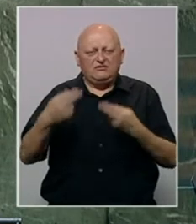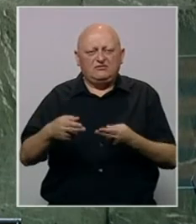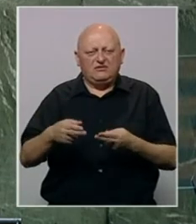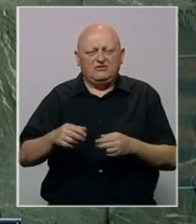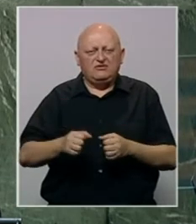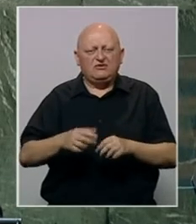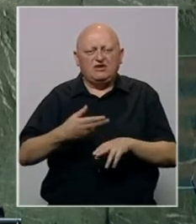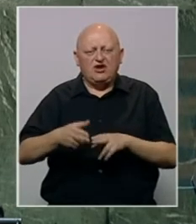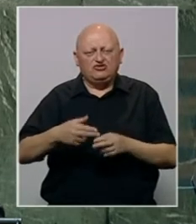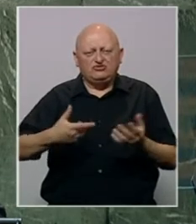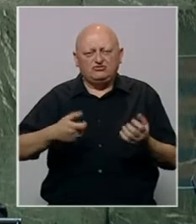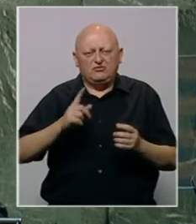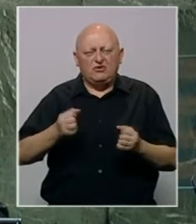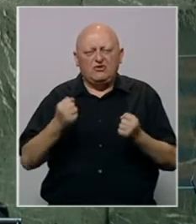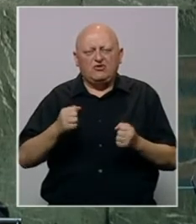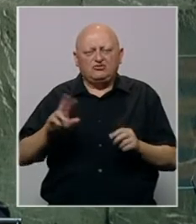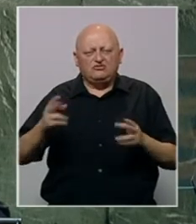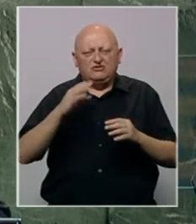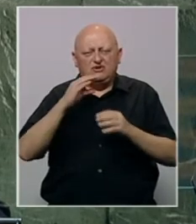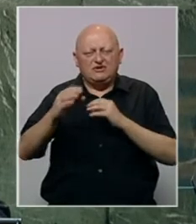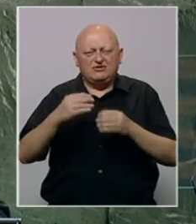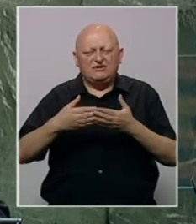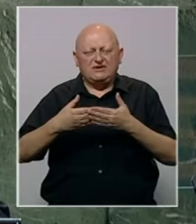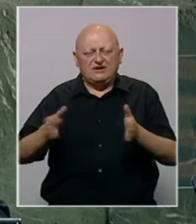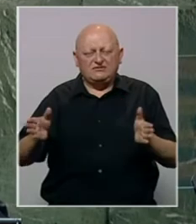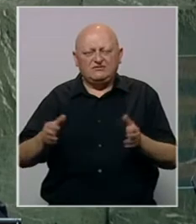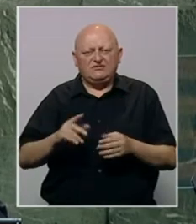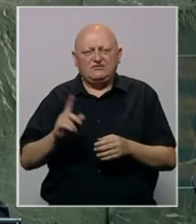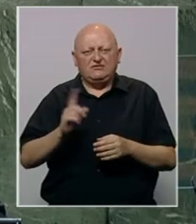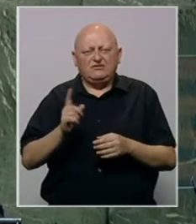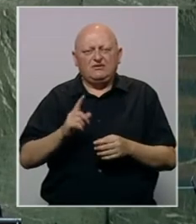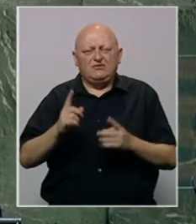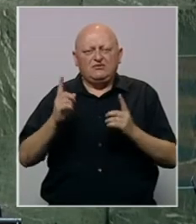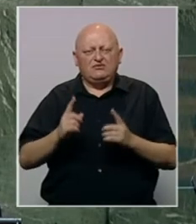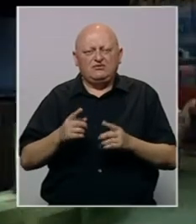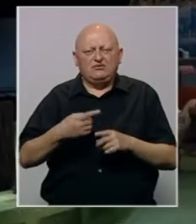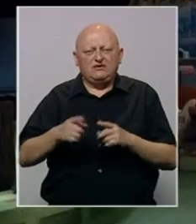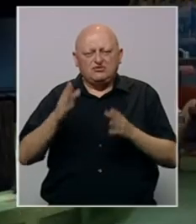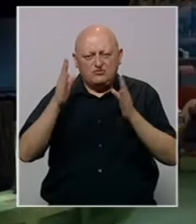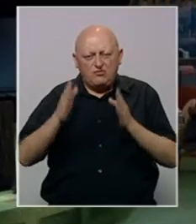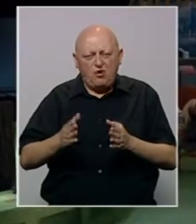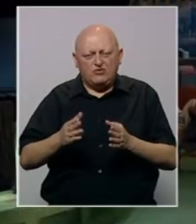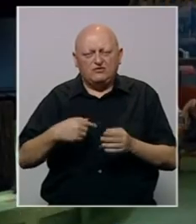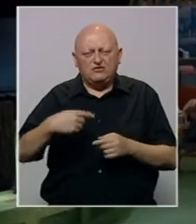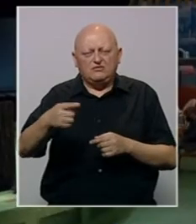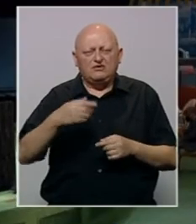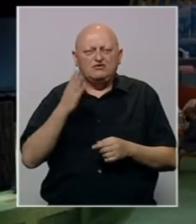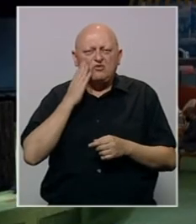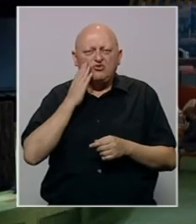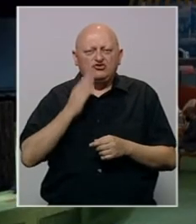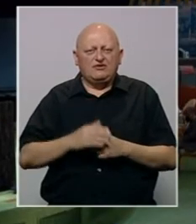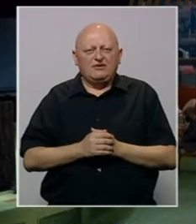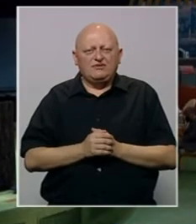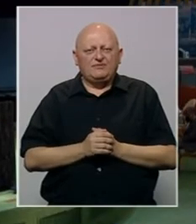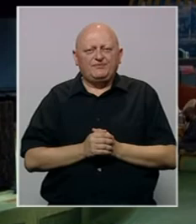razoružanja. Moramo ojačiti sve puteve dijaloga i transparentnosti. Mir se ne može održati u nedostatku povjerenja i međusobnog poštovanja.